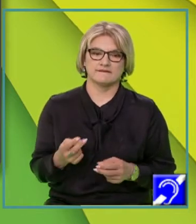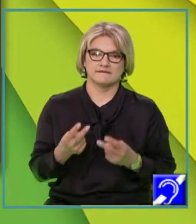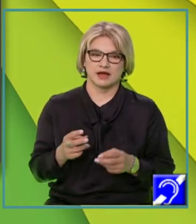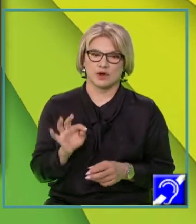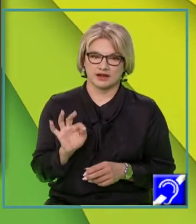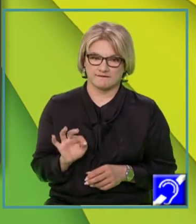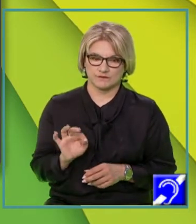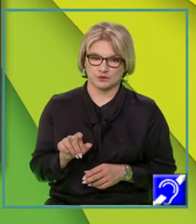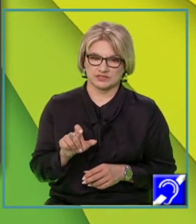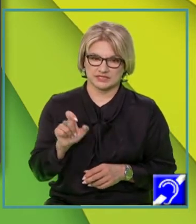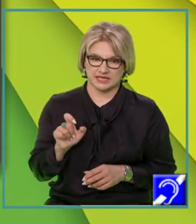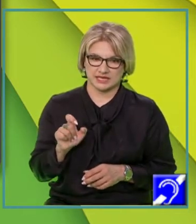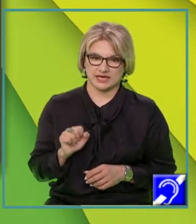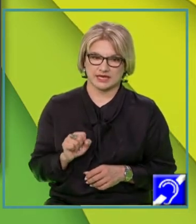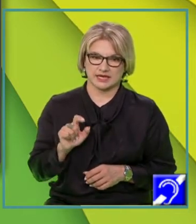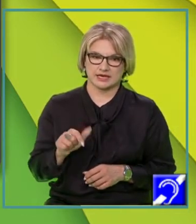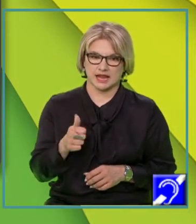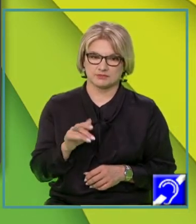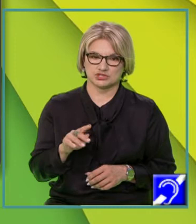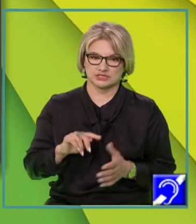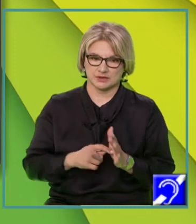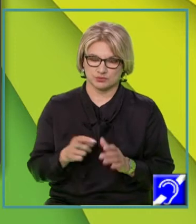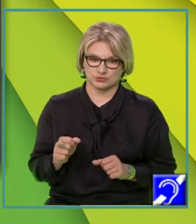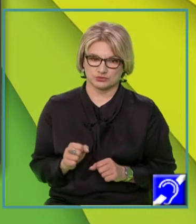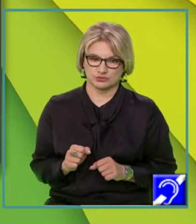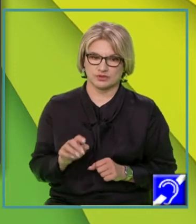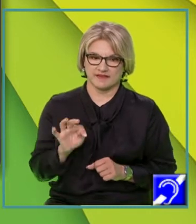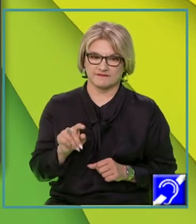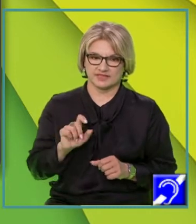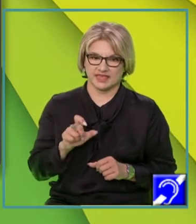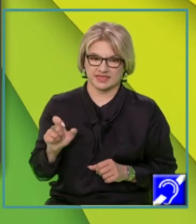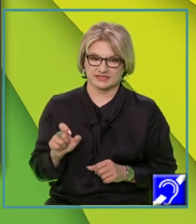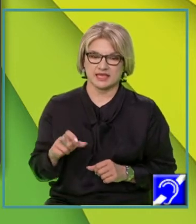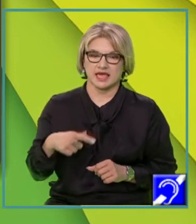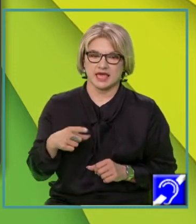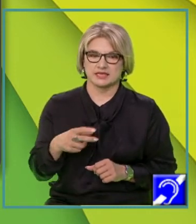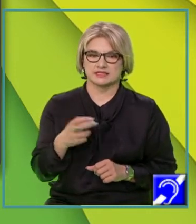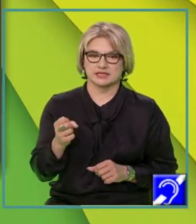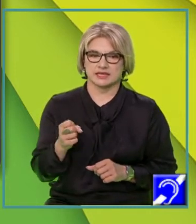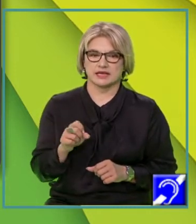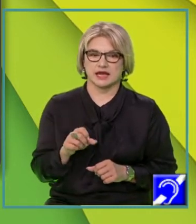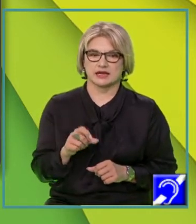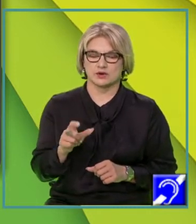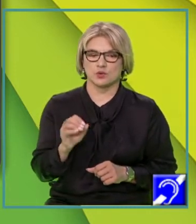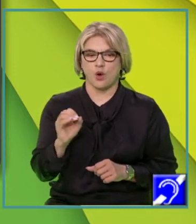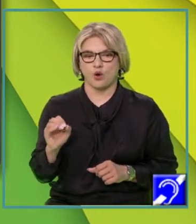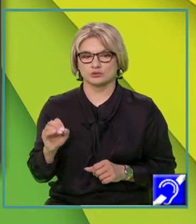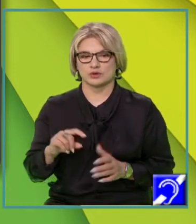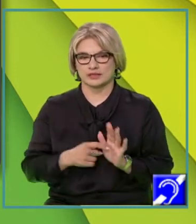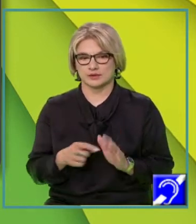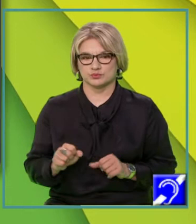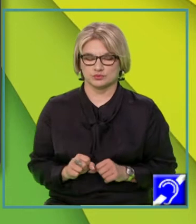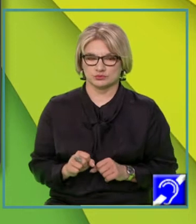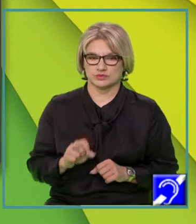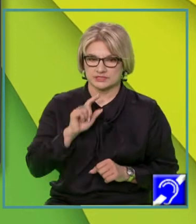funcției în abscisa punctului, adică f de x, este egală cu ordonata punctului,